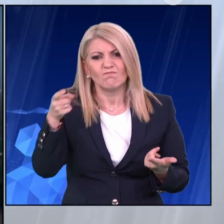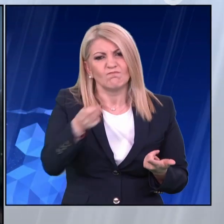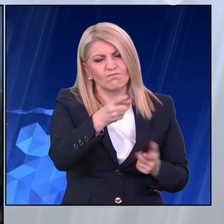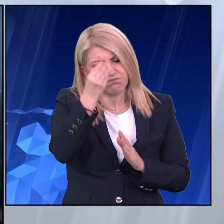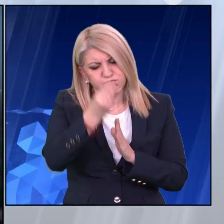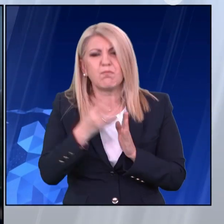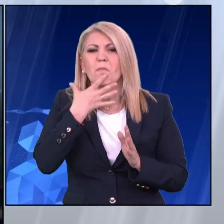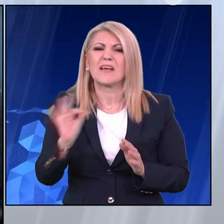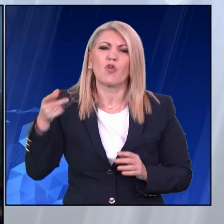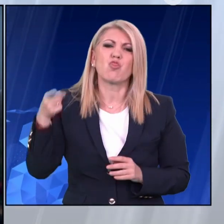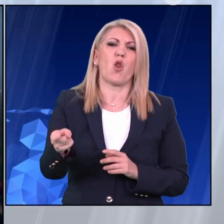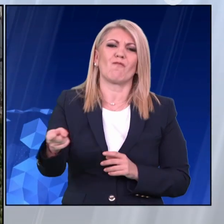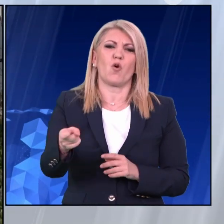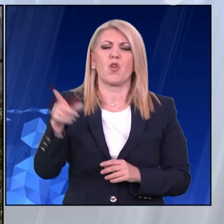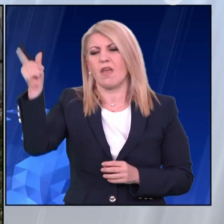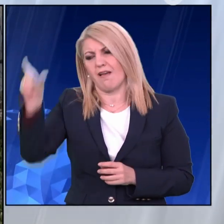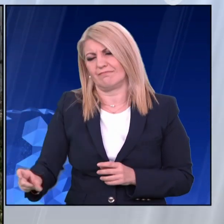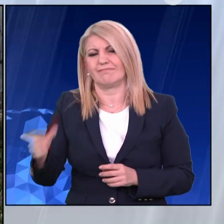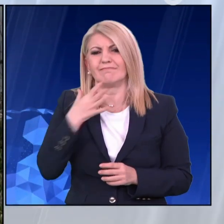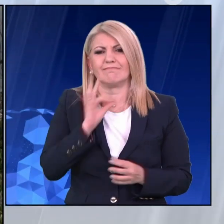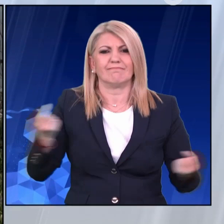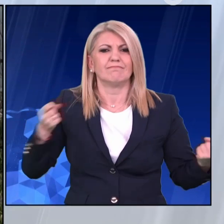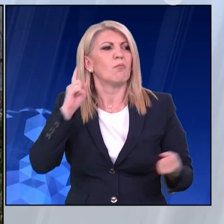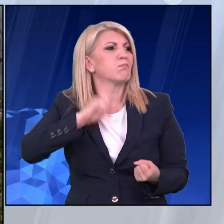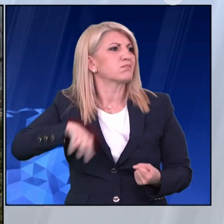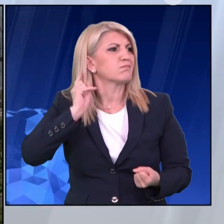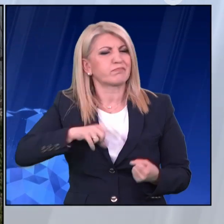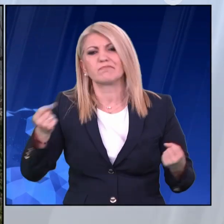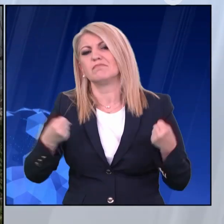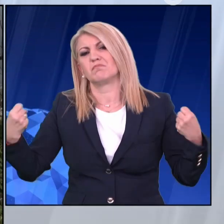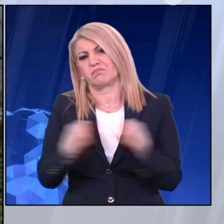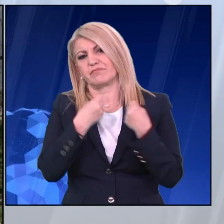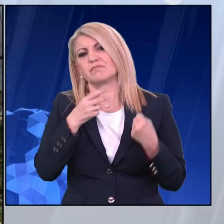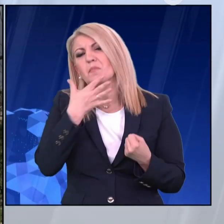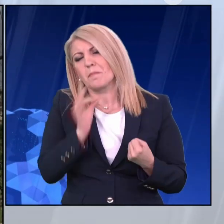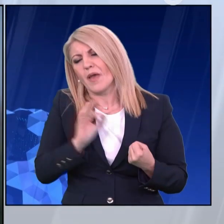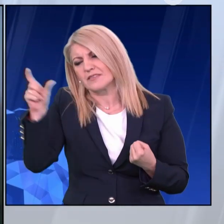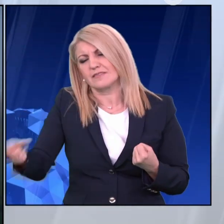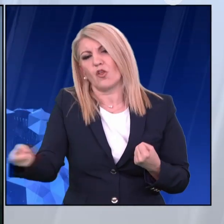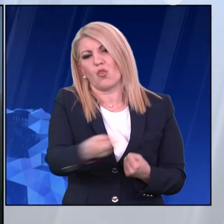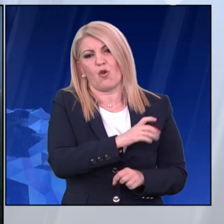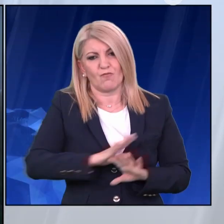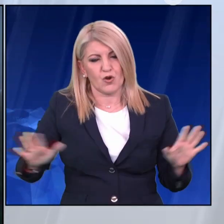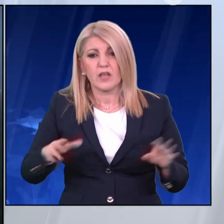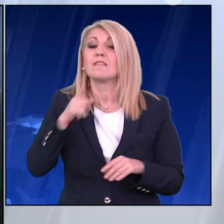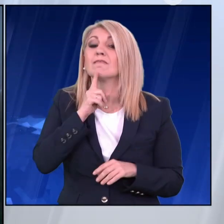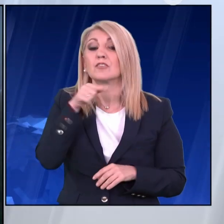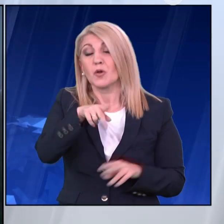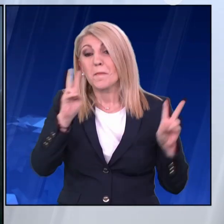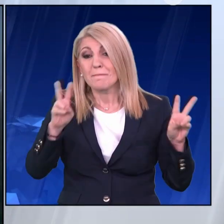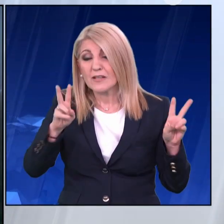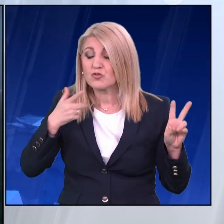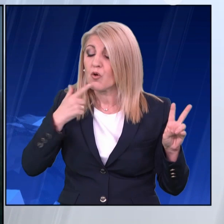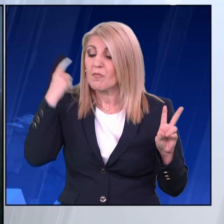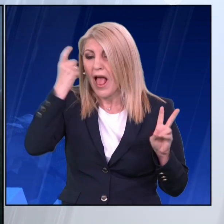σωματικές βλάβες κατά σειροή. Το ΠΑΣΟΚ που δεν κατέθεσε πόρισμα ζητά τη μετατροπή της εξεταστικής σε προανακριτική προκειμένου να ελεχθούν οι